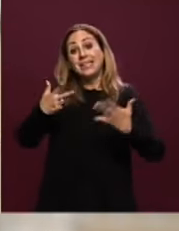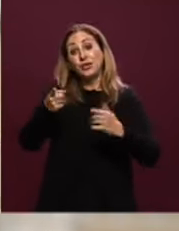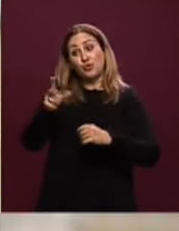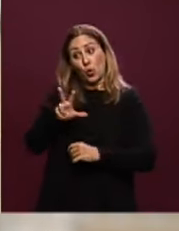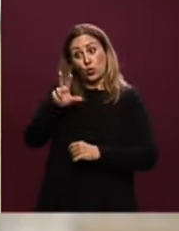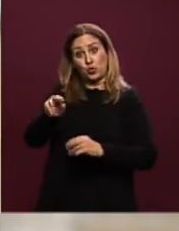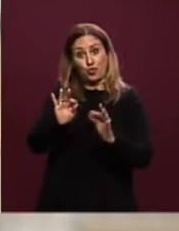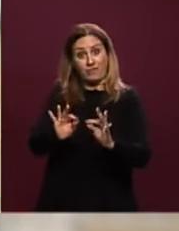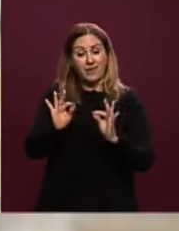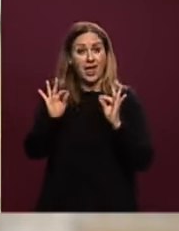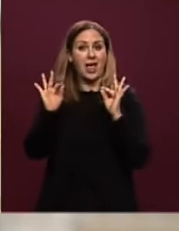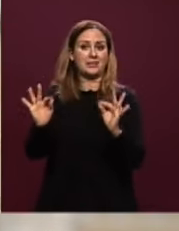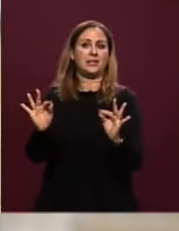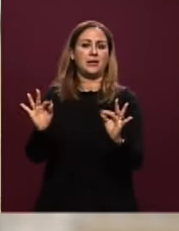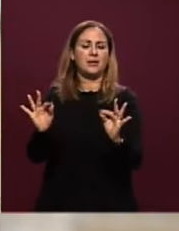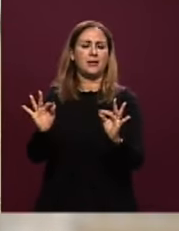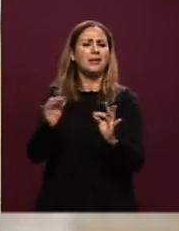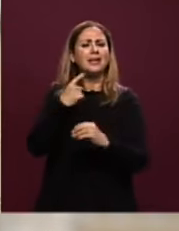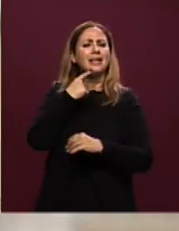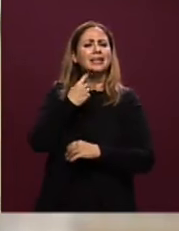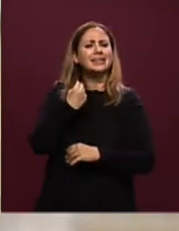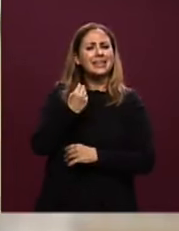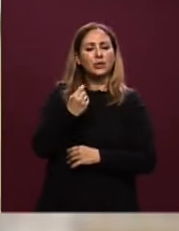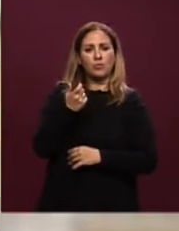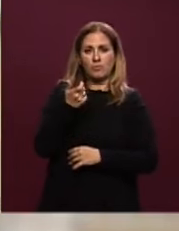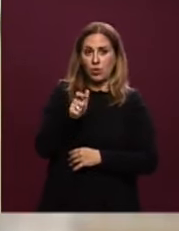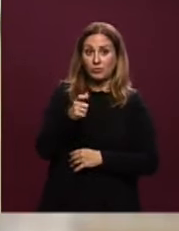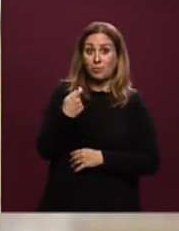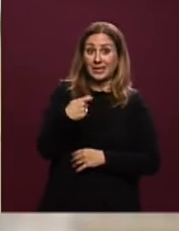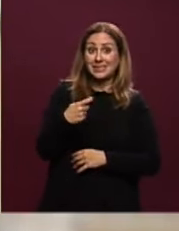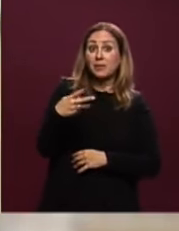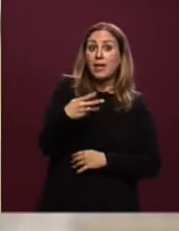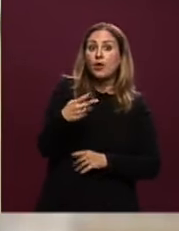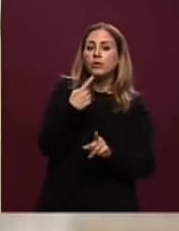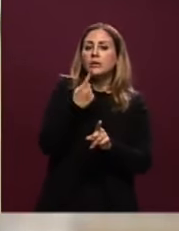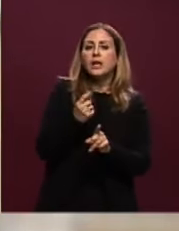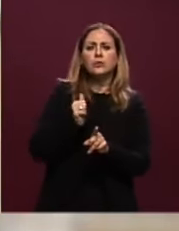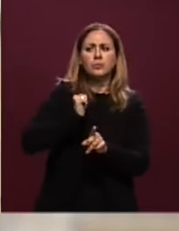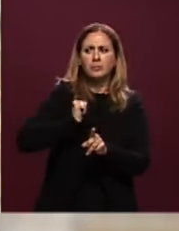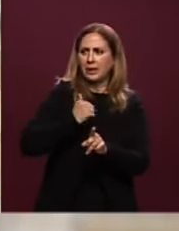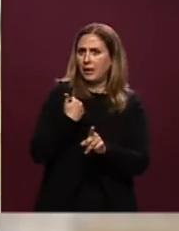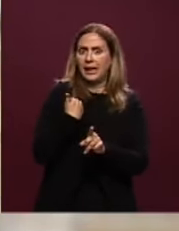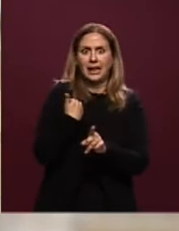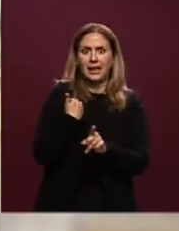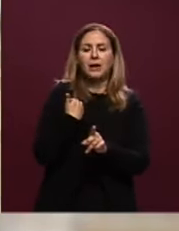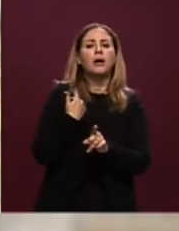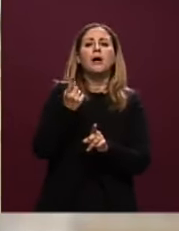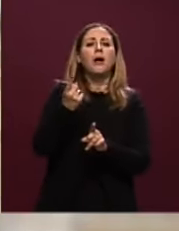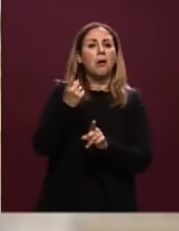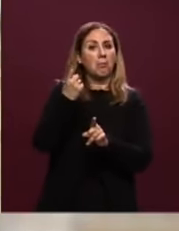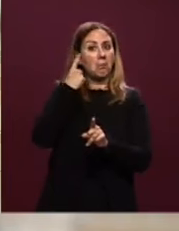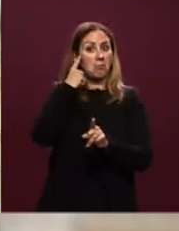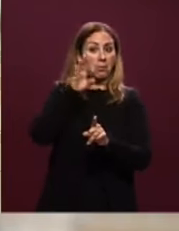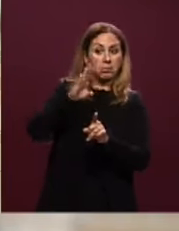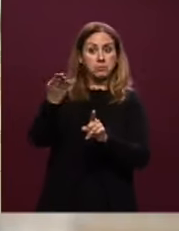Meloni ha appena scandito in quest'Aula di non avere mai cambiato faccia rispetto al